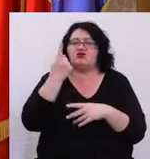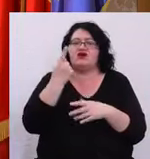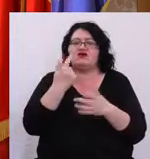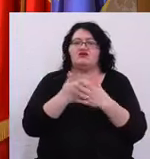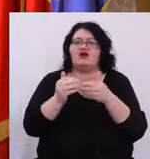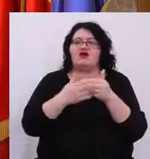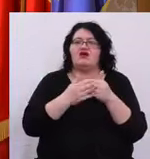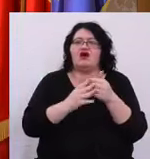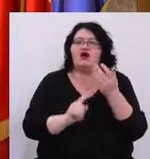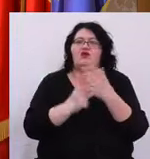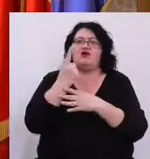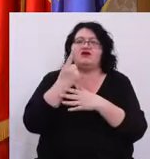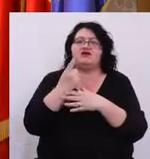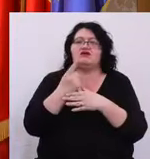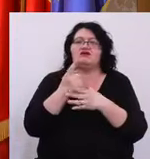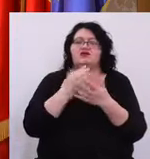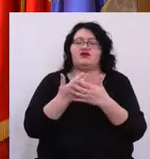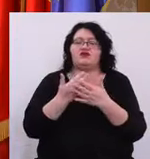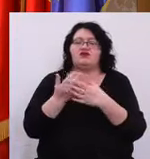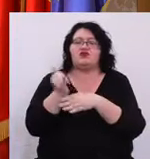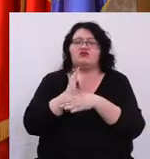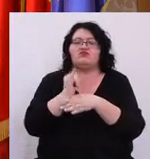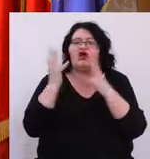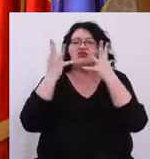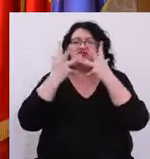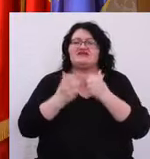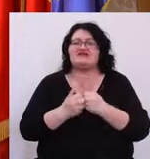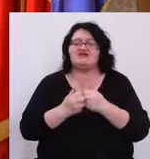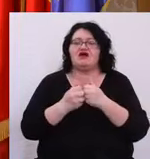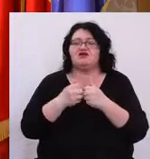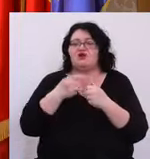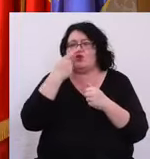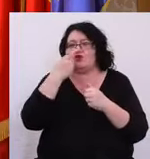chiar în preajma apariției city managerului Care este adevărul?